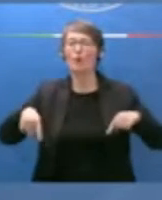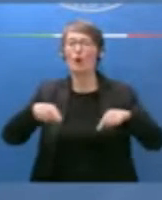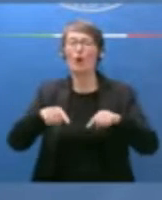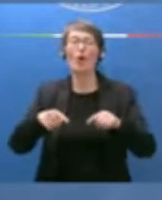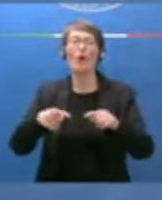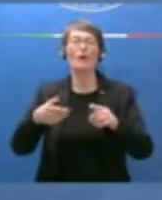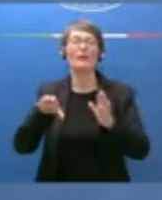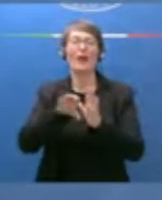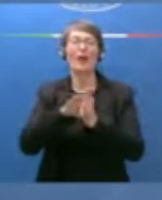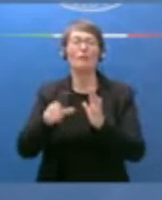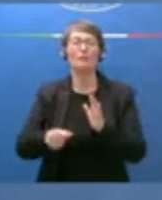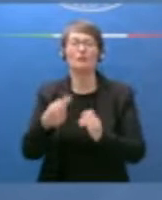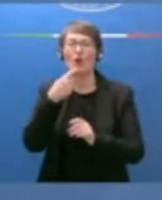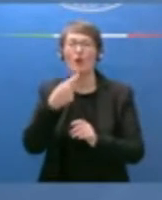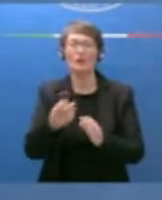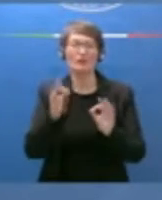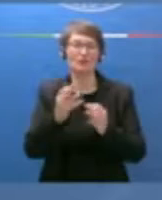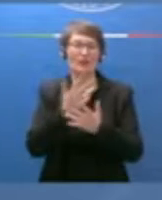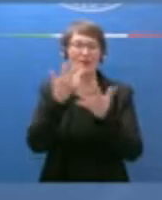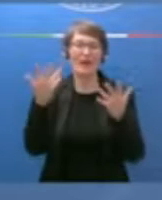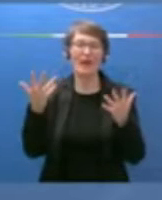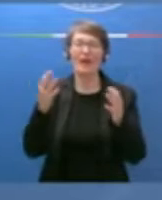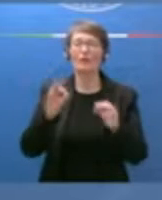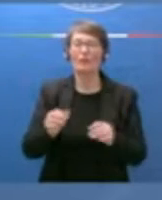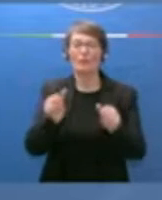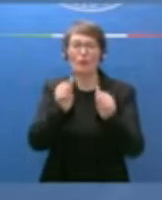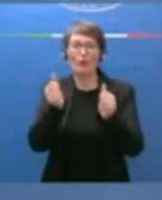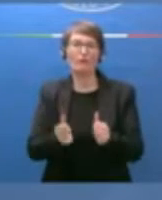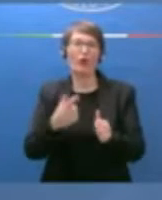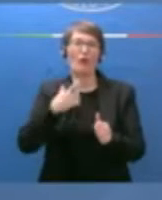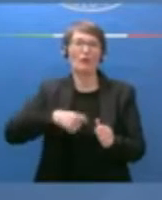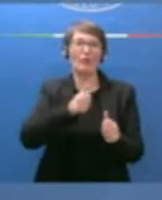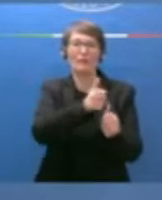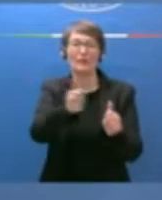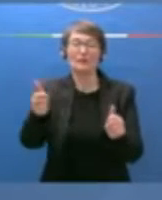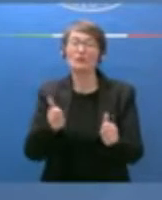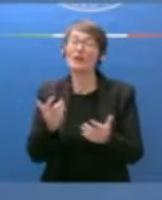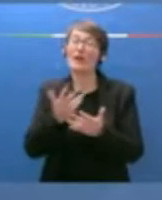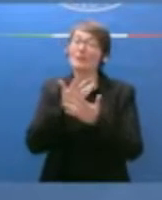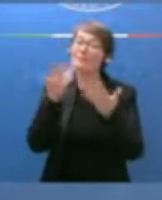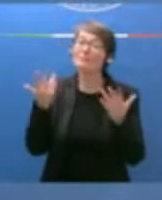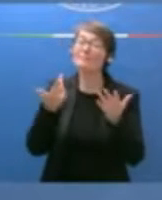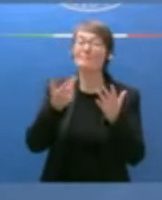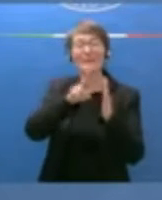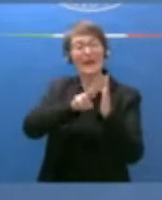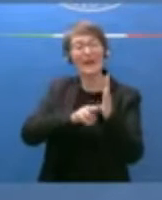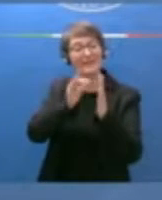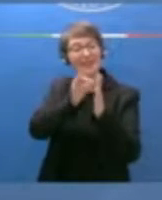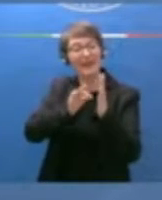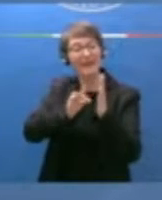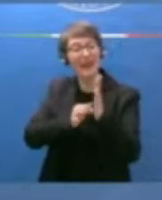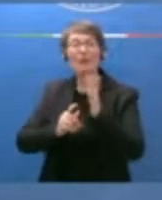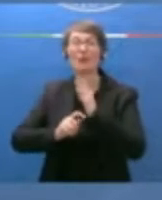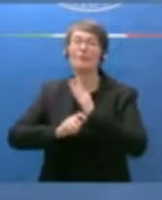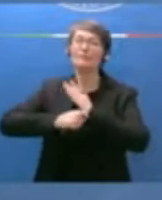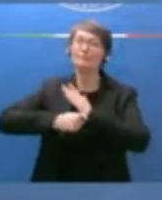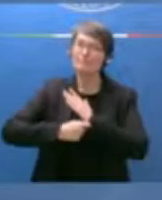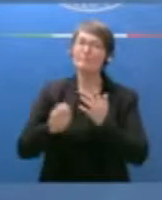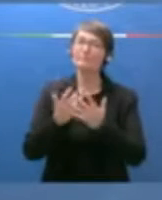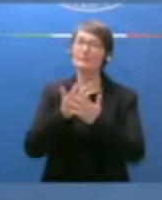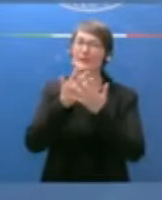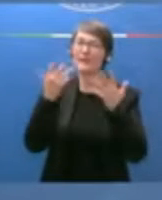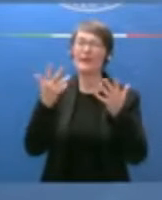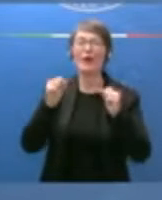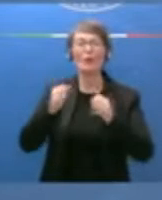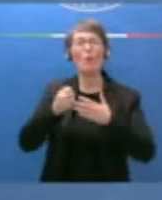costume, una coscienza ma norme più adeguate e più rigorose possono sostenere la magistratura